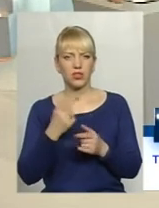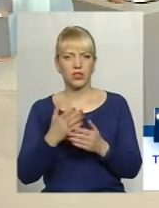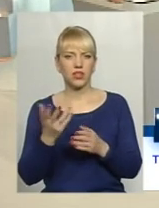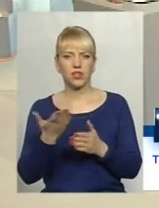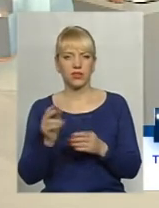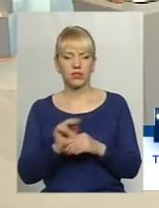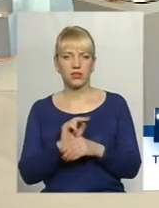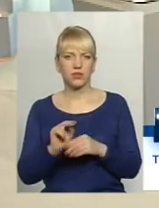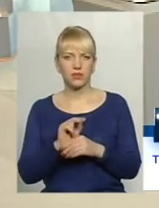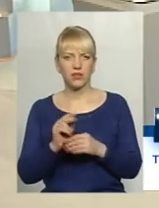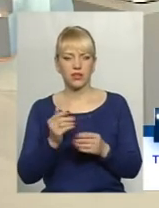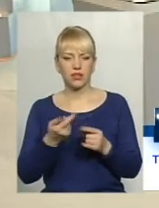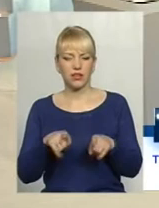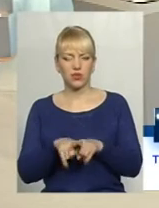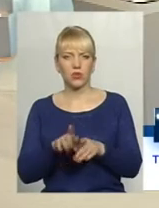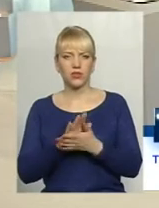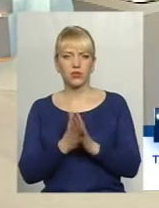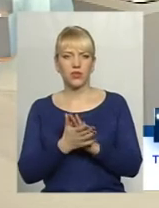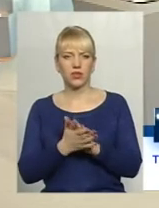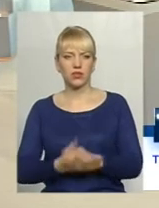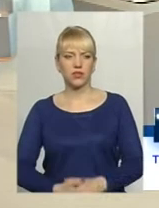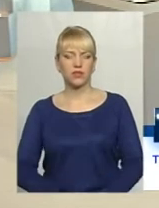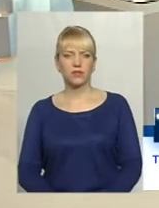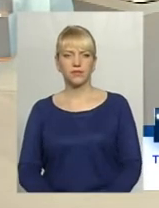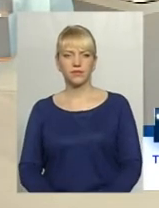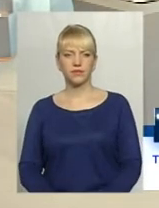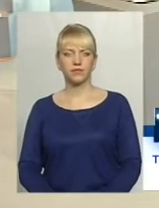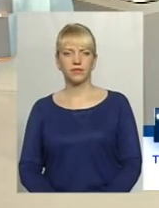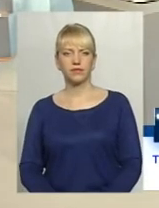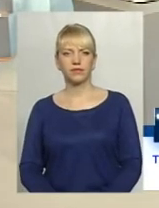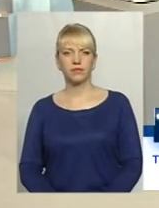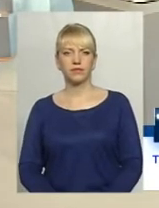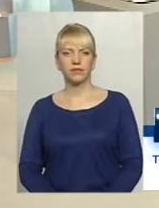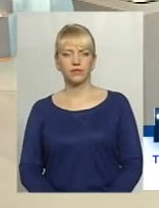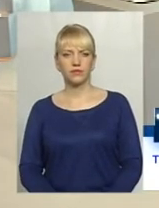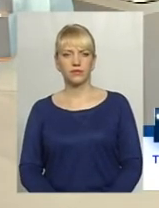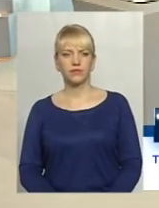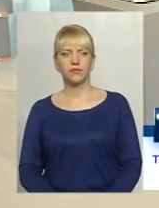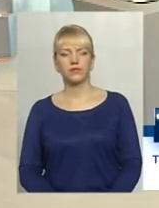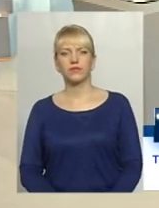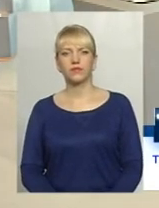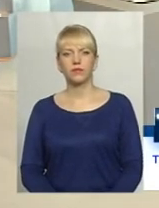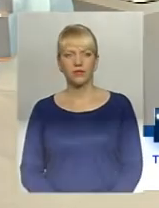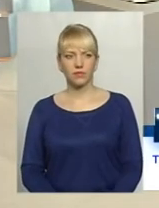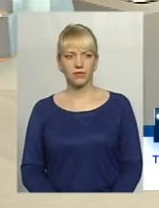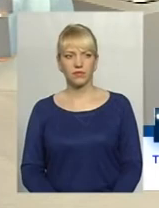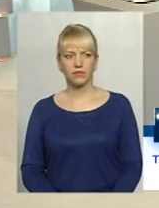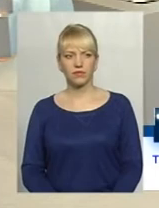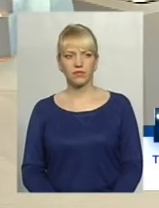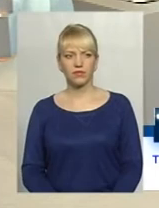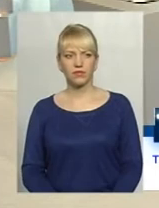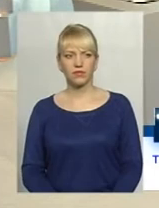Дякую вам велике. Я сподіваюся, що ми зрозуміли питання. В нашої телефонні глядачки дуже погано